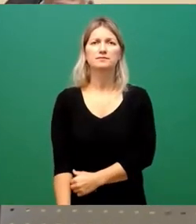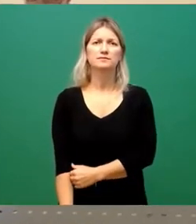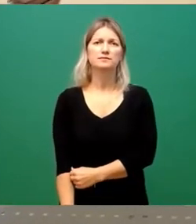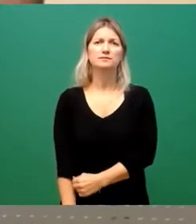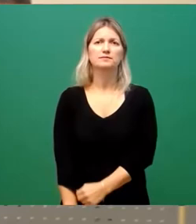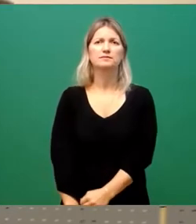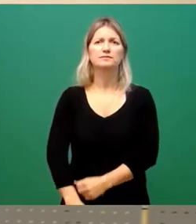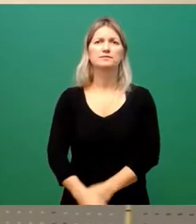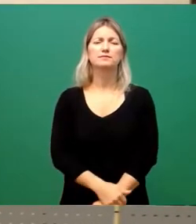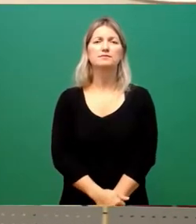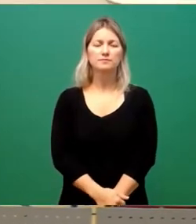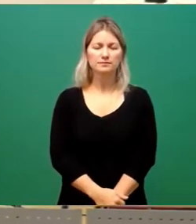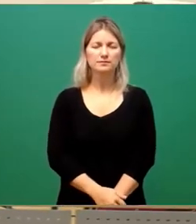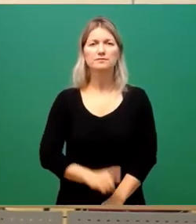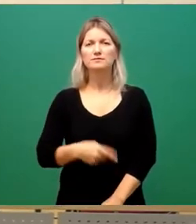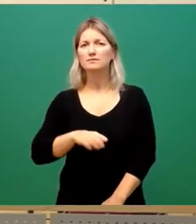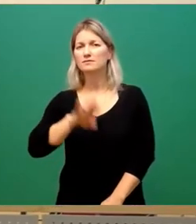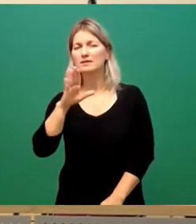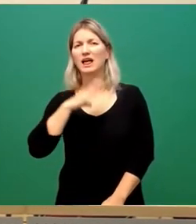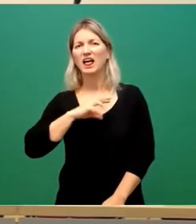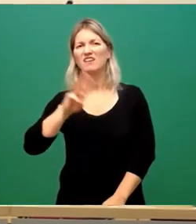Als nächste Wortmeldung, Herr Wirtz, bitteschön.